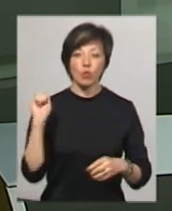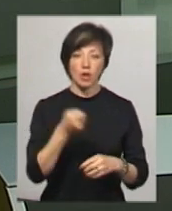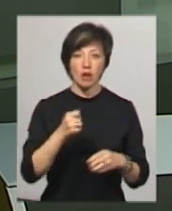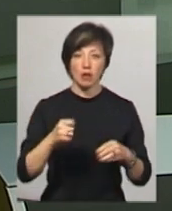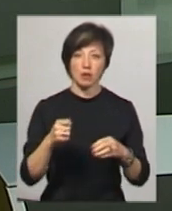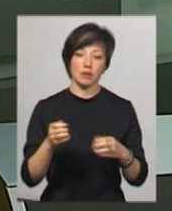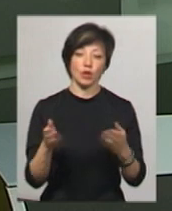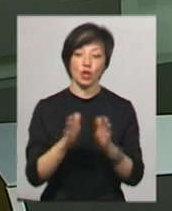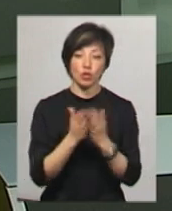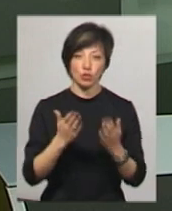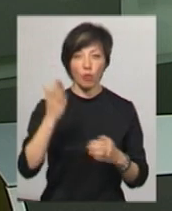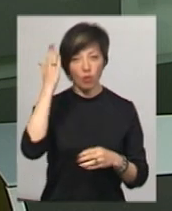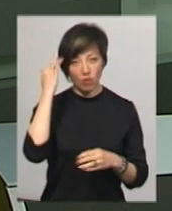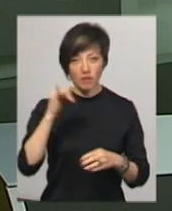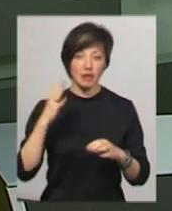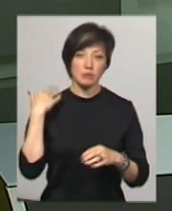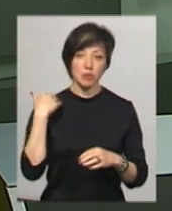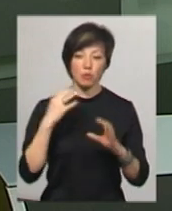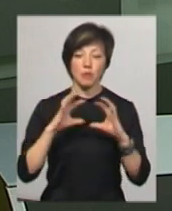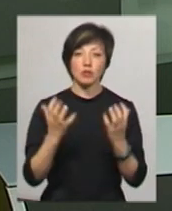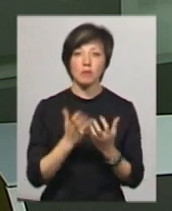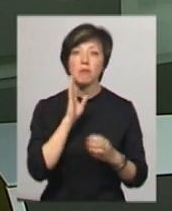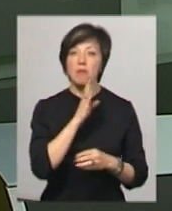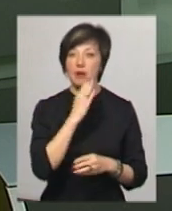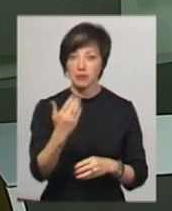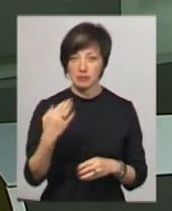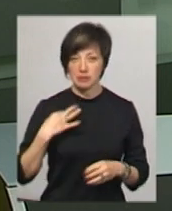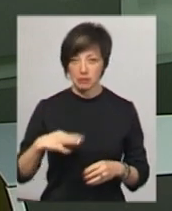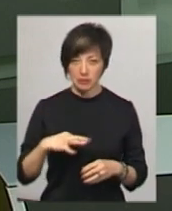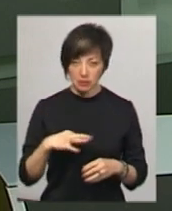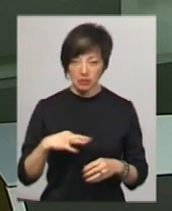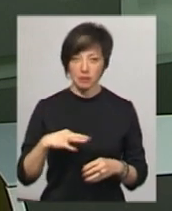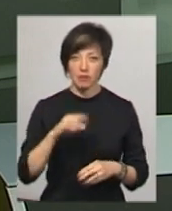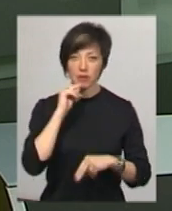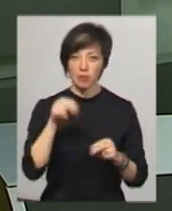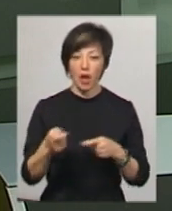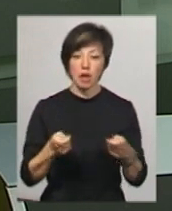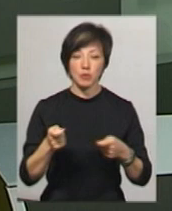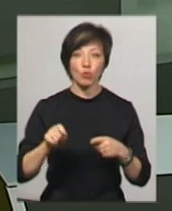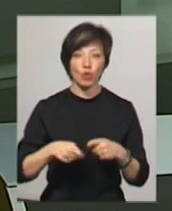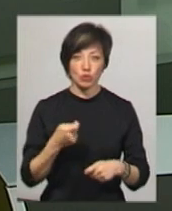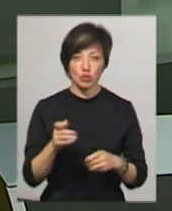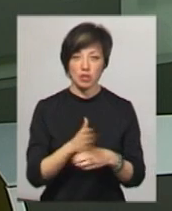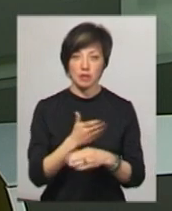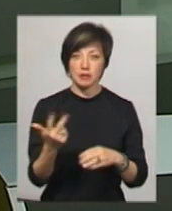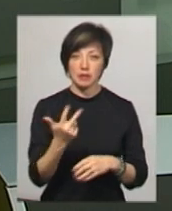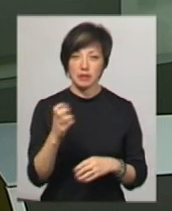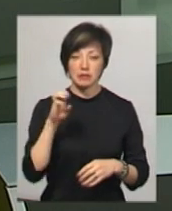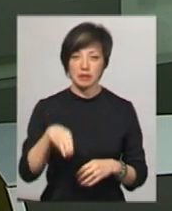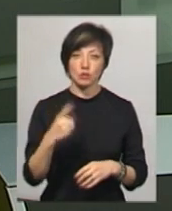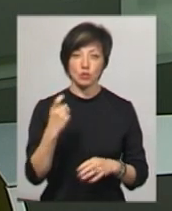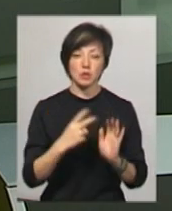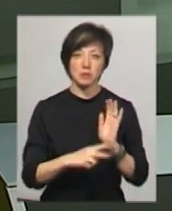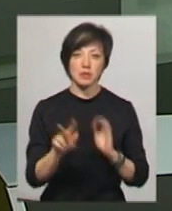по голові школярки і удар в спину м'ячем. Матері неповнолітнього ставиться у вину адмінпорушення за частиною 3 статті